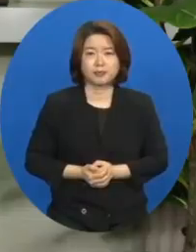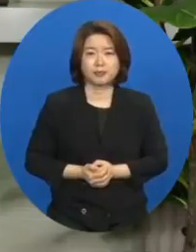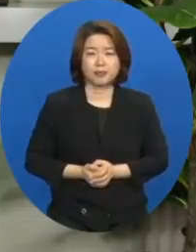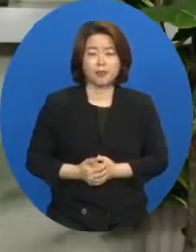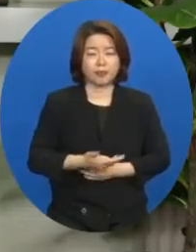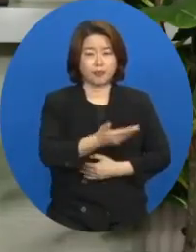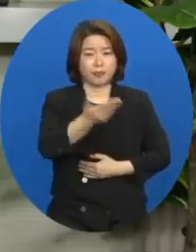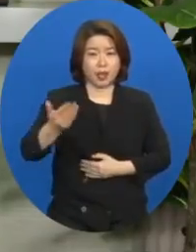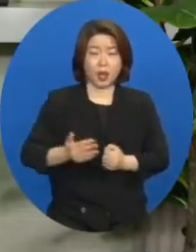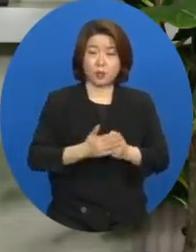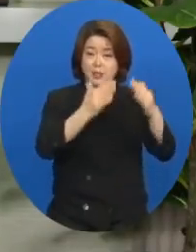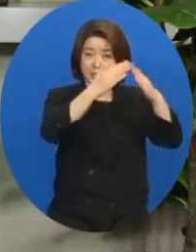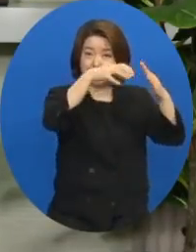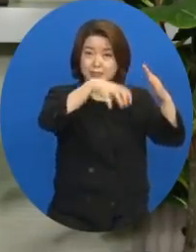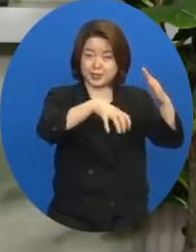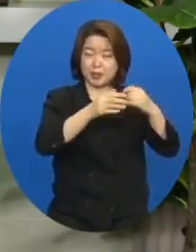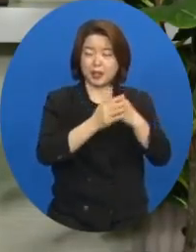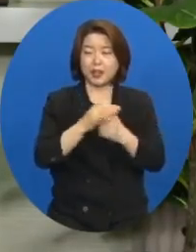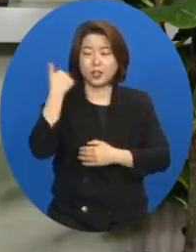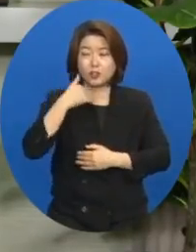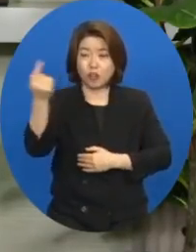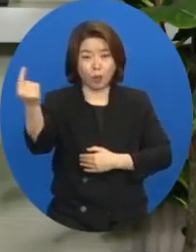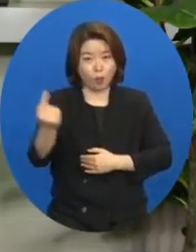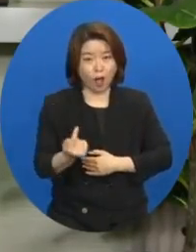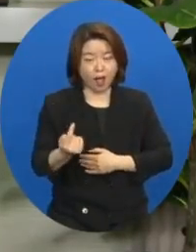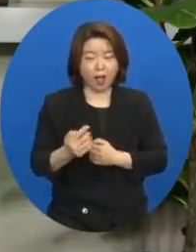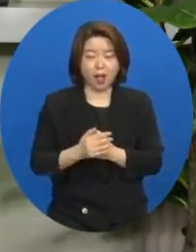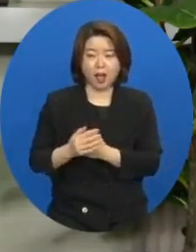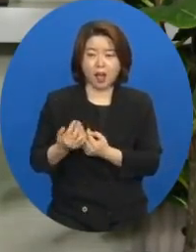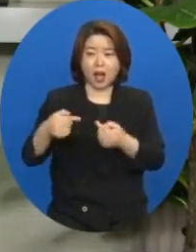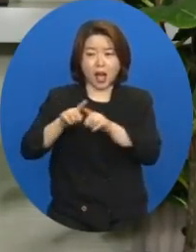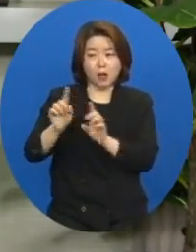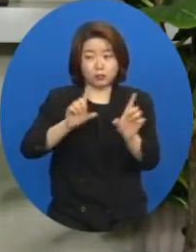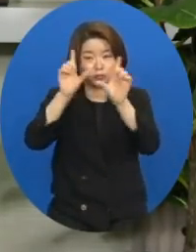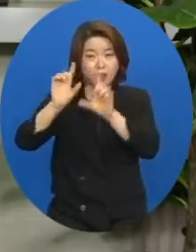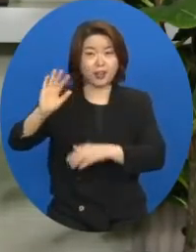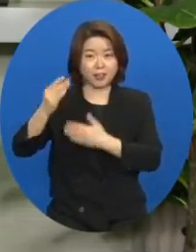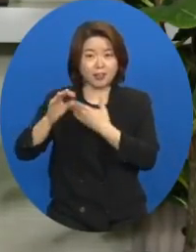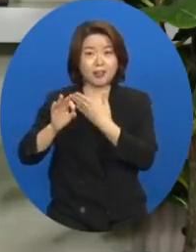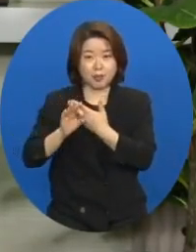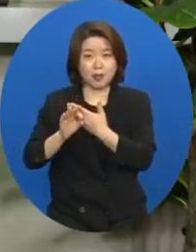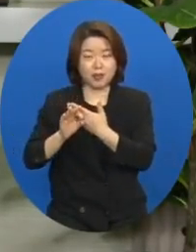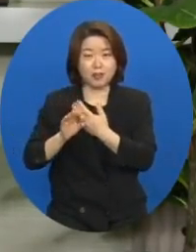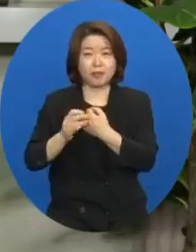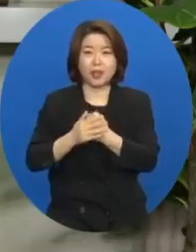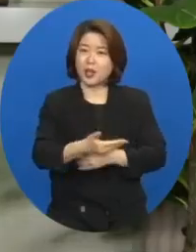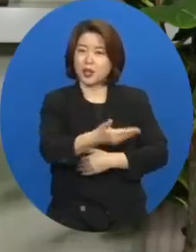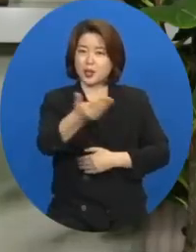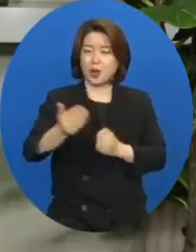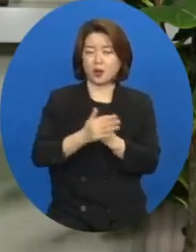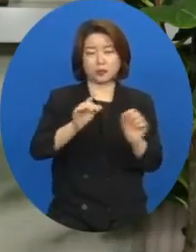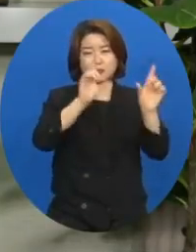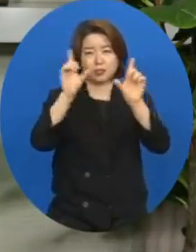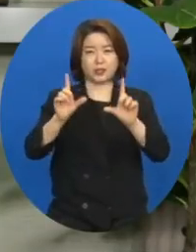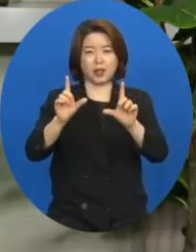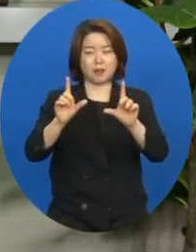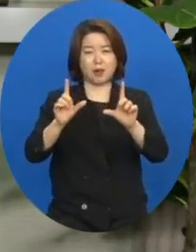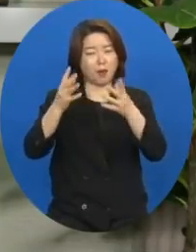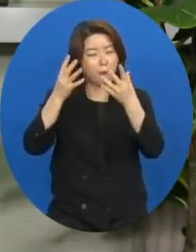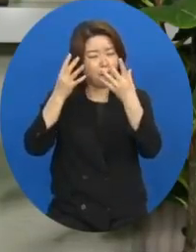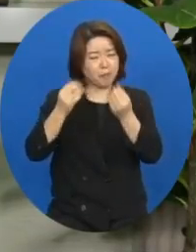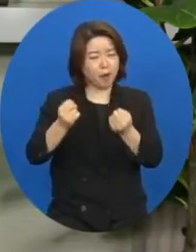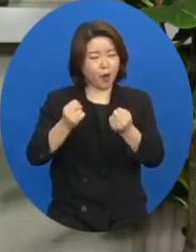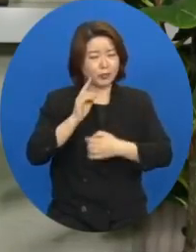여러분 집에 누군가가 들어와서 함께 살게 된다면 아마 여러분의 삶에 대단히